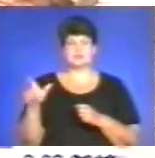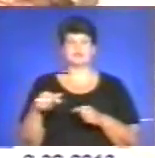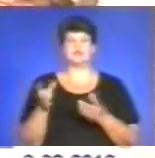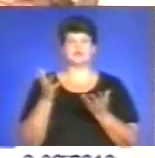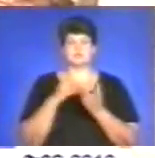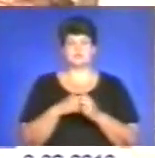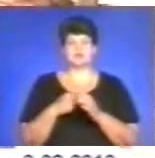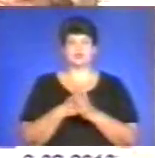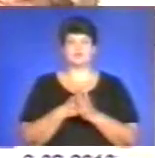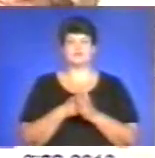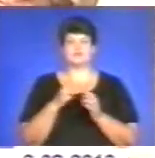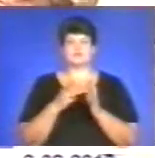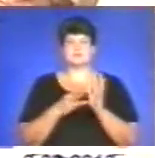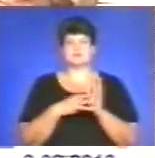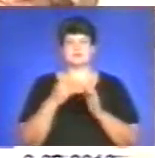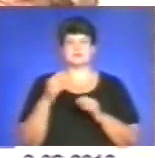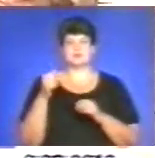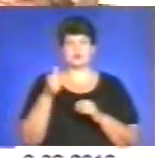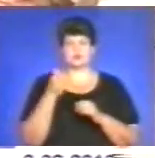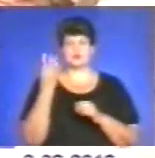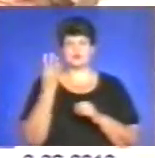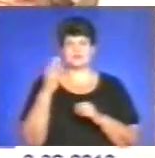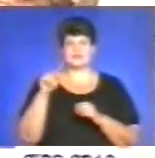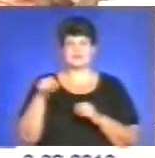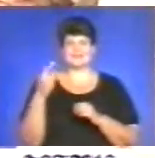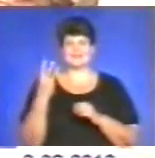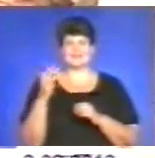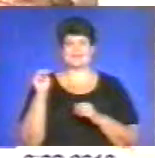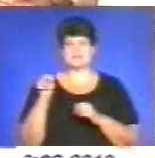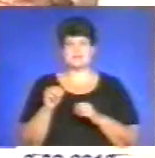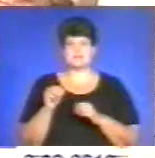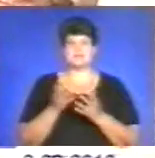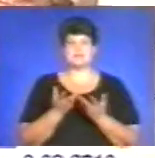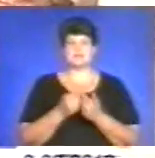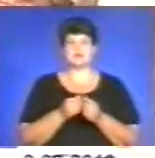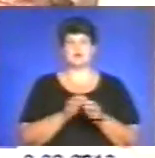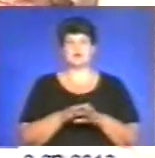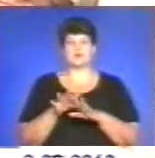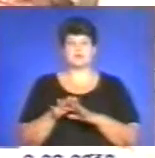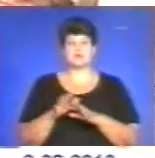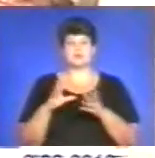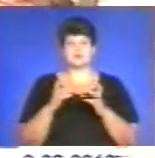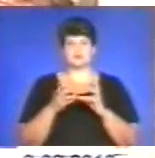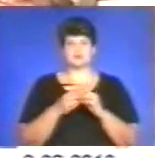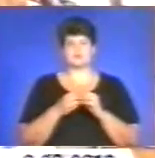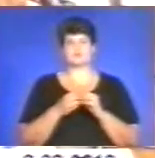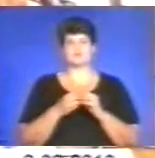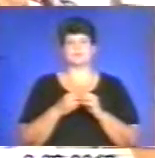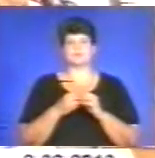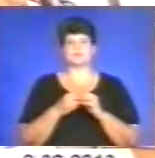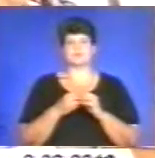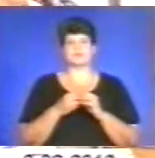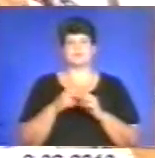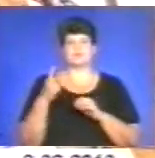інвалідів до 18 років 4,3 тисячі. Здійснено нарахування на суму 78,3 мільйона гривень. З